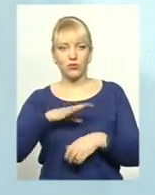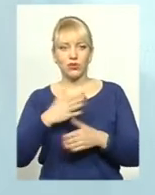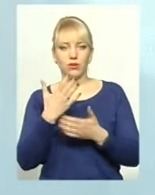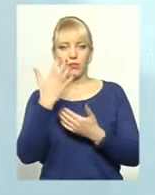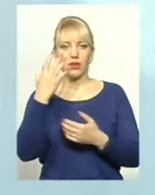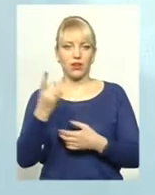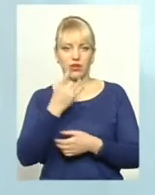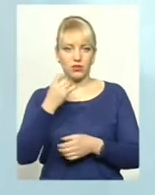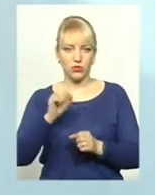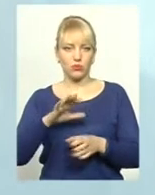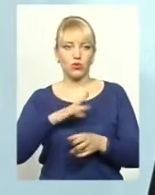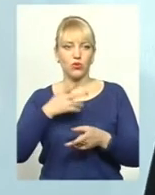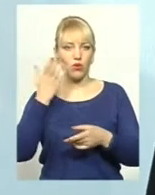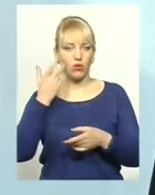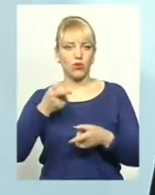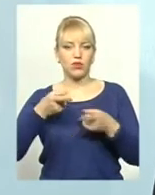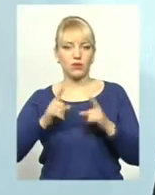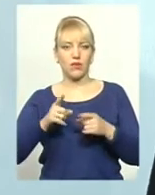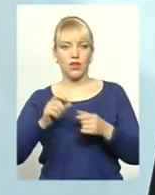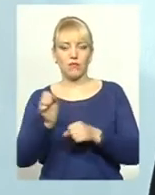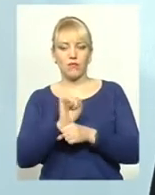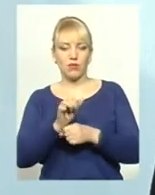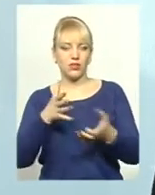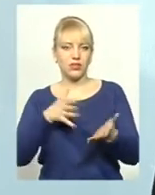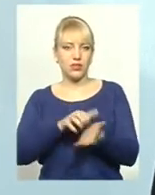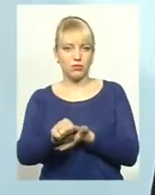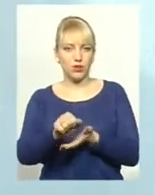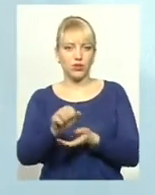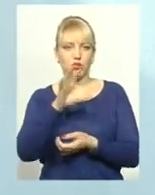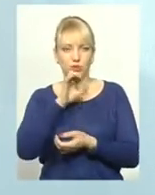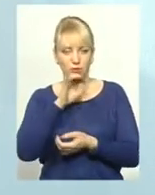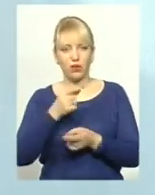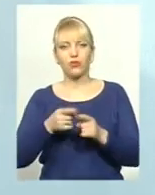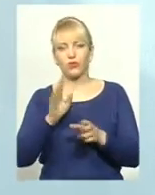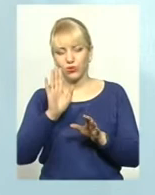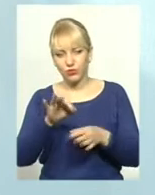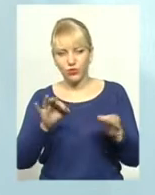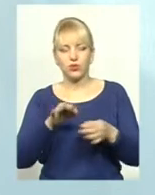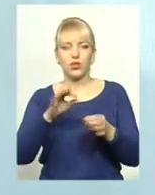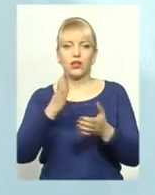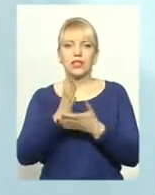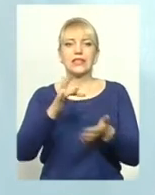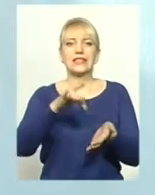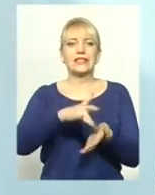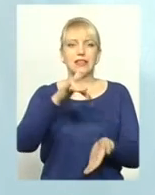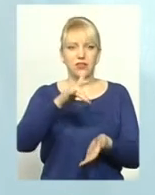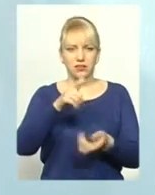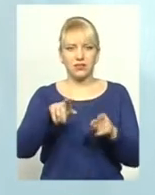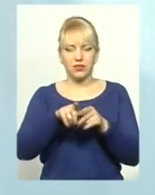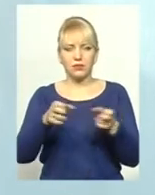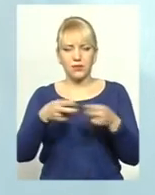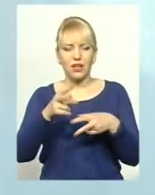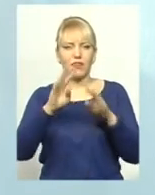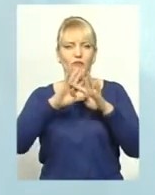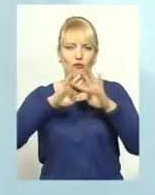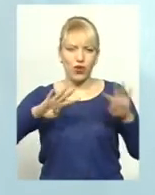п'яти випадків, коли справді машина збила або собаку, ну, якщо собаку це ще пів біди, тому що є все одно центр поводження з тваринами, є якісь вольєри,